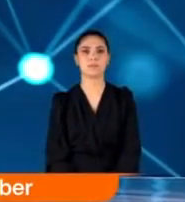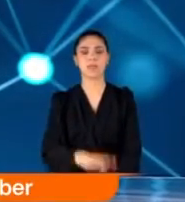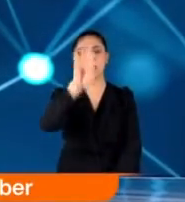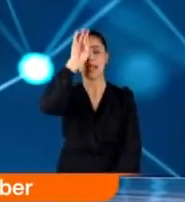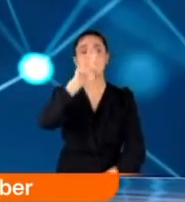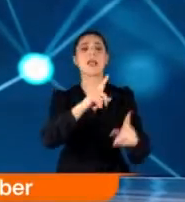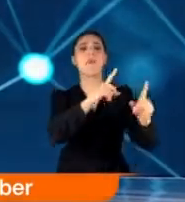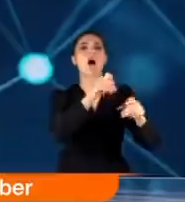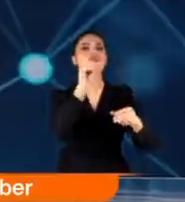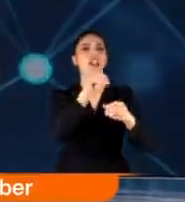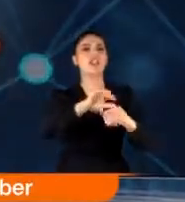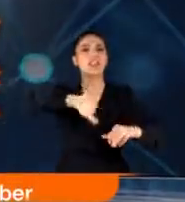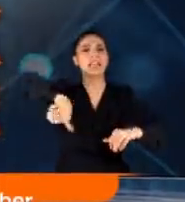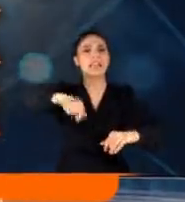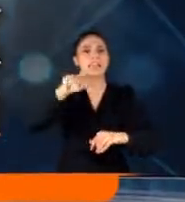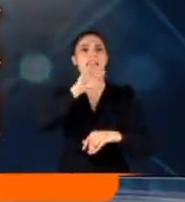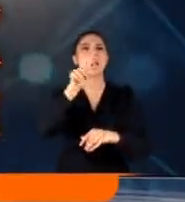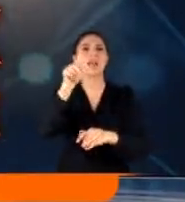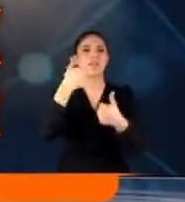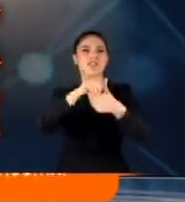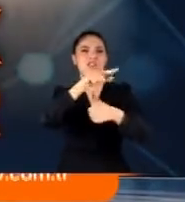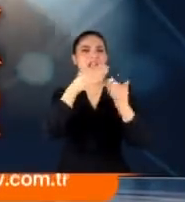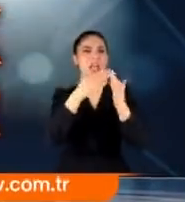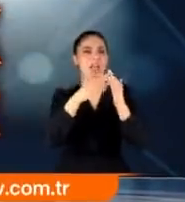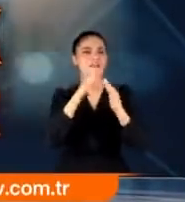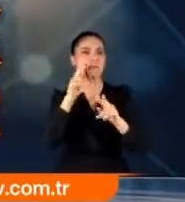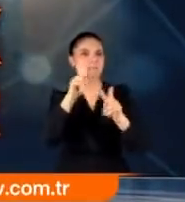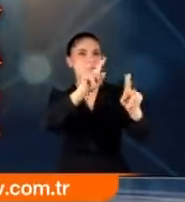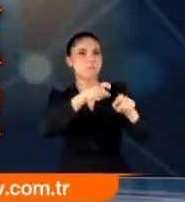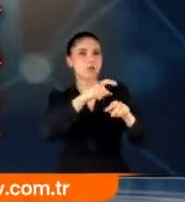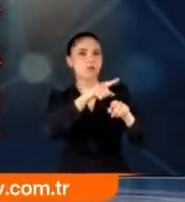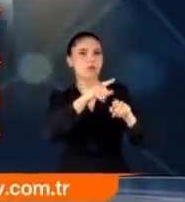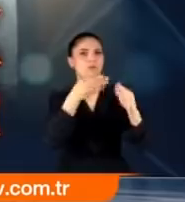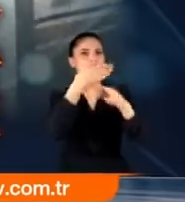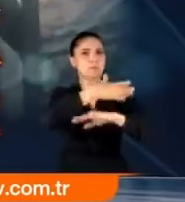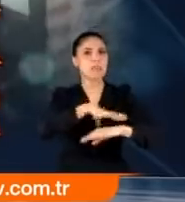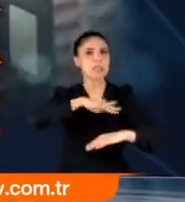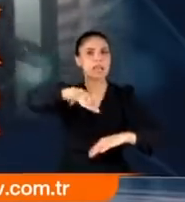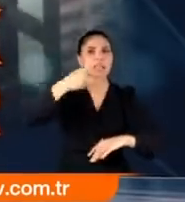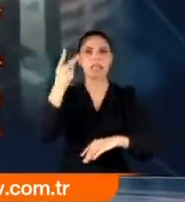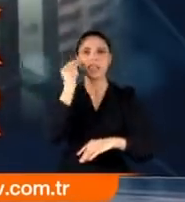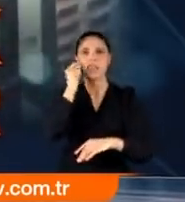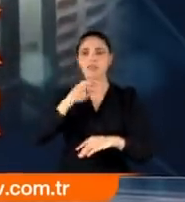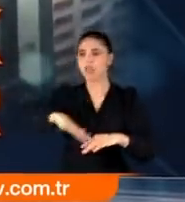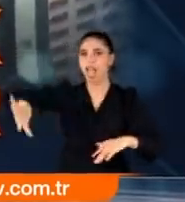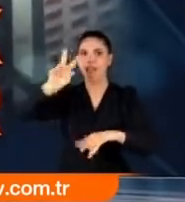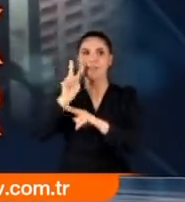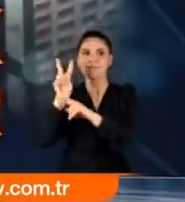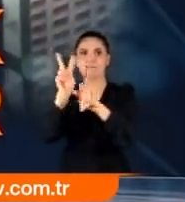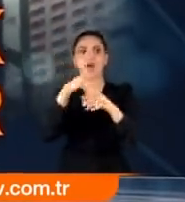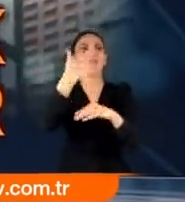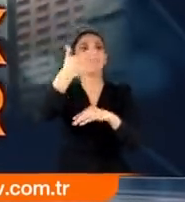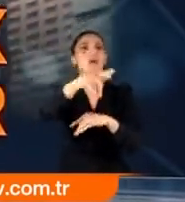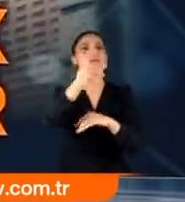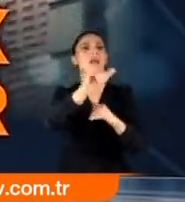İstanbul avcılarda hırsızlar yaşlı bir çiftin evini gözlerine kestirdi. Hırsızlardan ikisi etrafı kolaçana derken diğeri